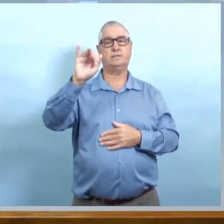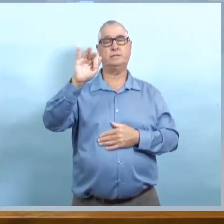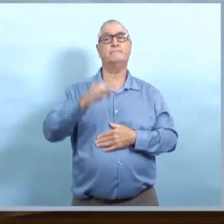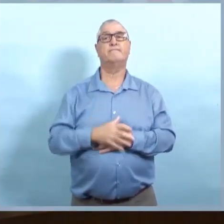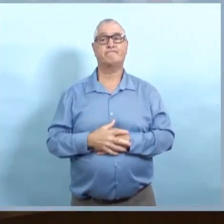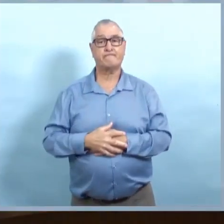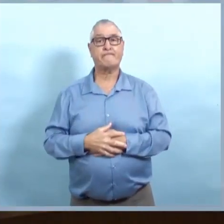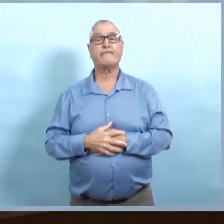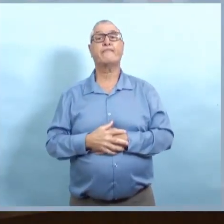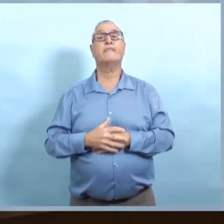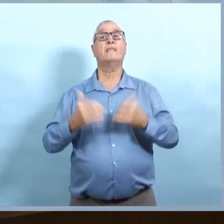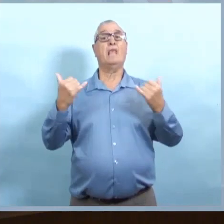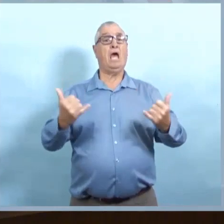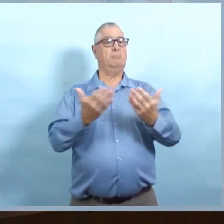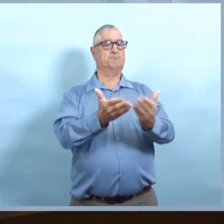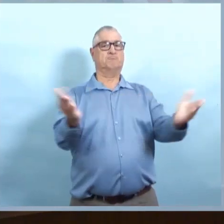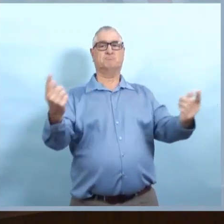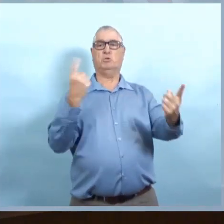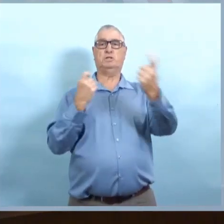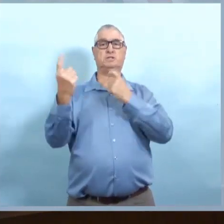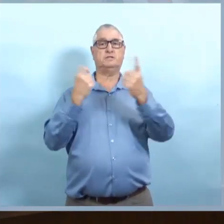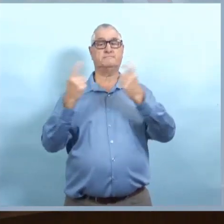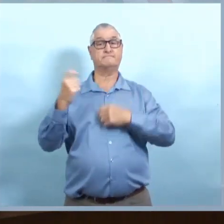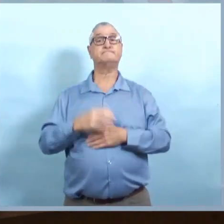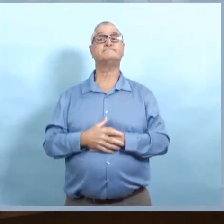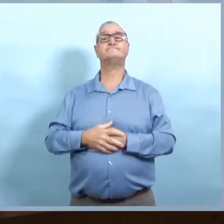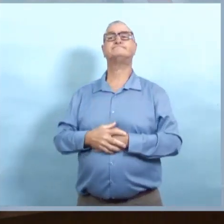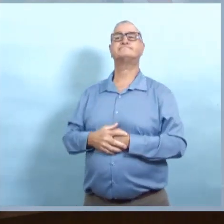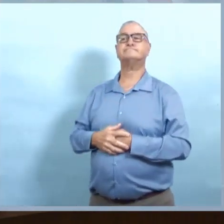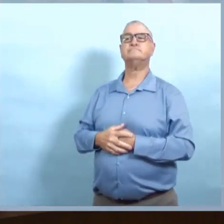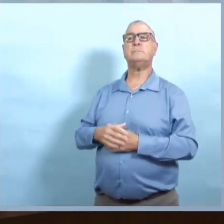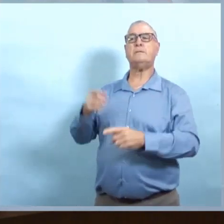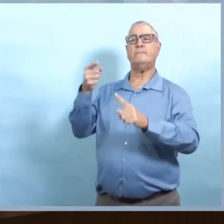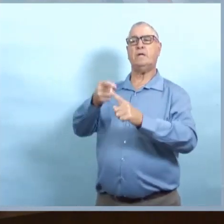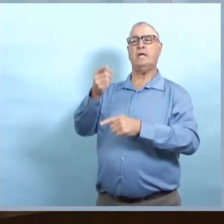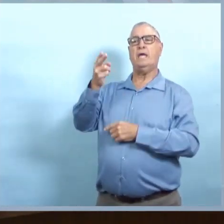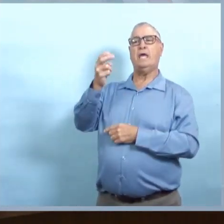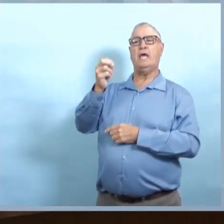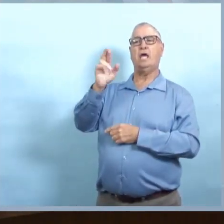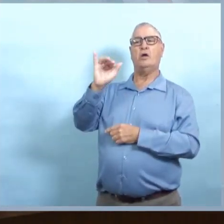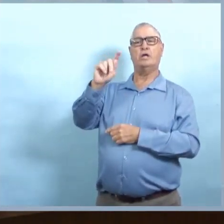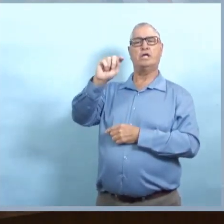baroblèque COVID-19 pour des renseignements à jour. Et on peut maintenant passer aux questions. Docteur Roussin,